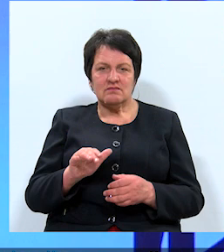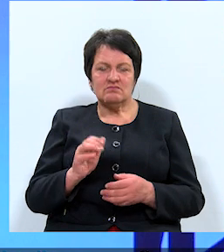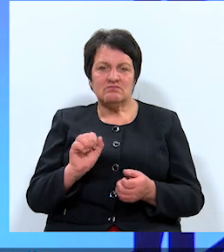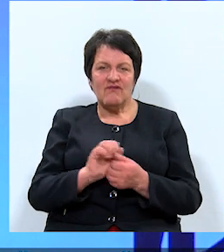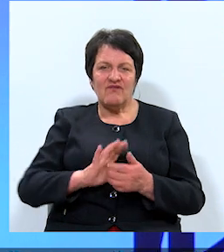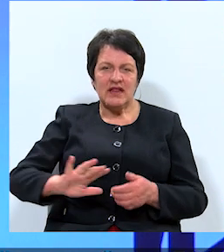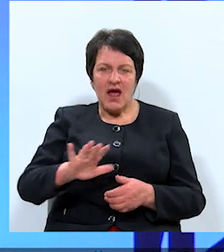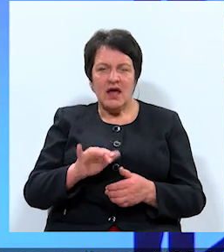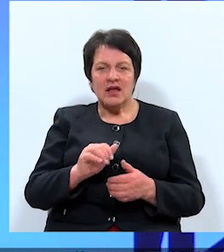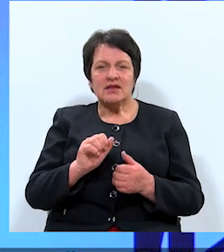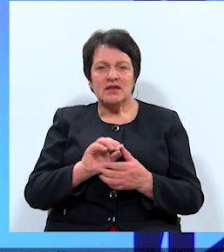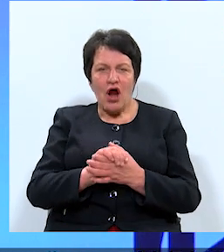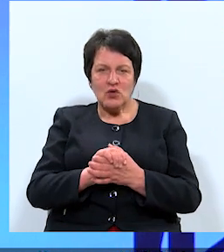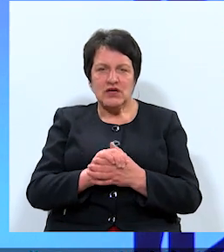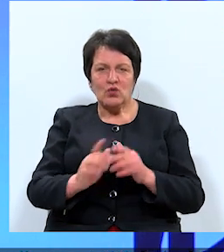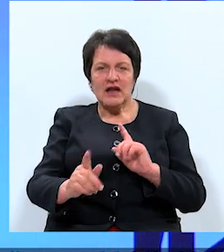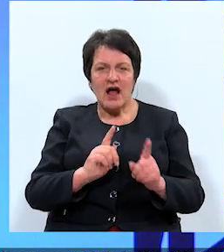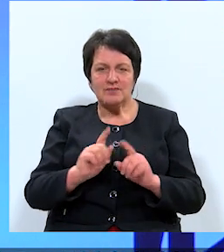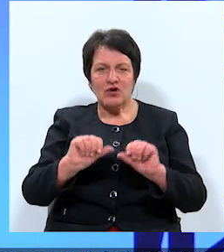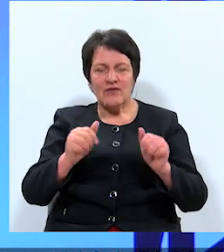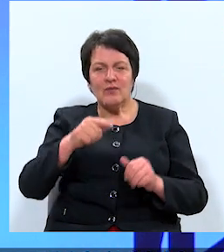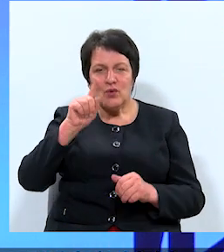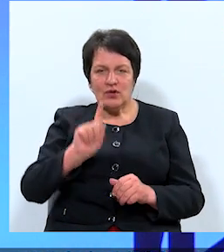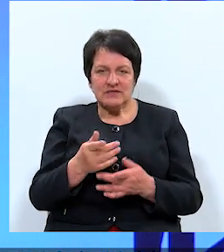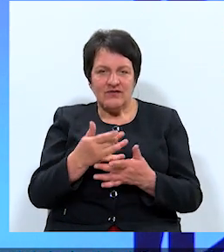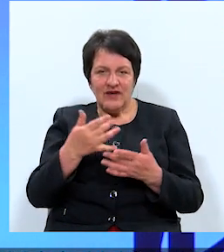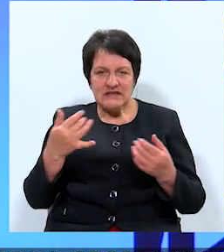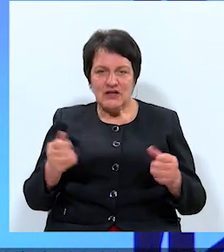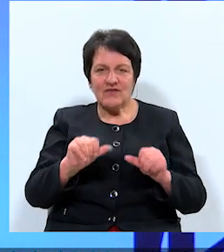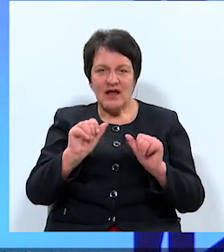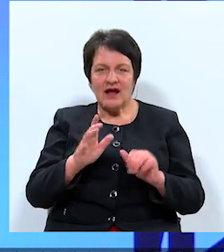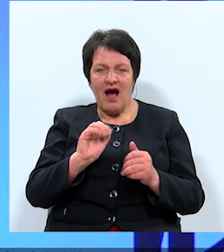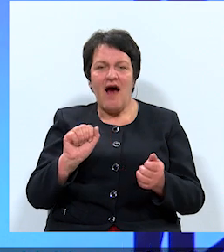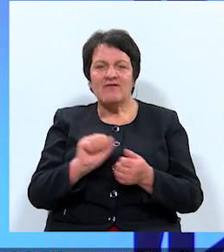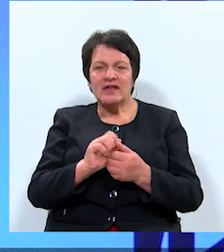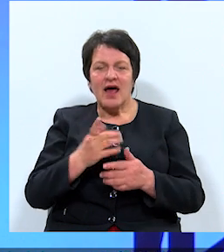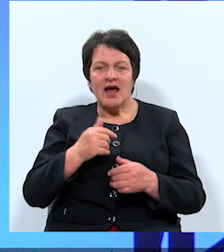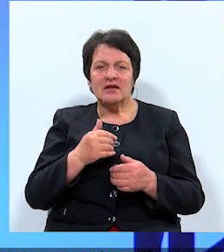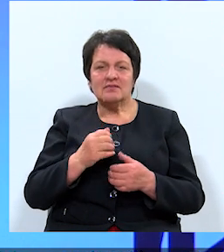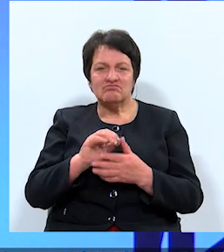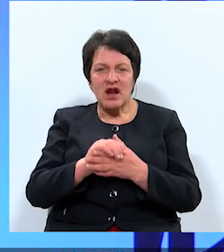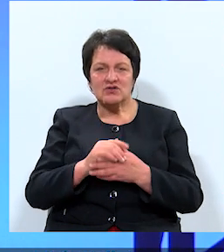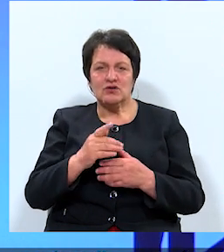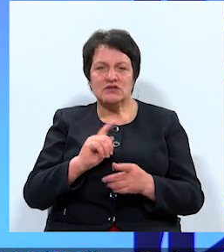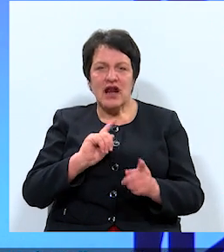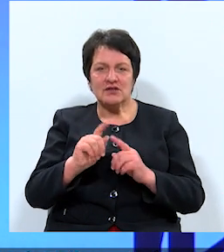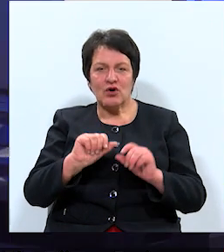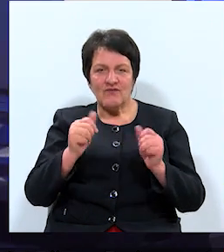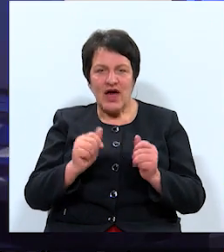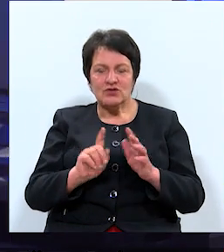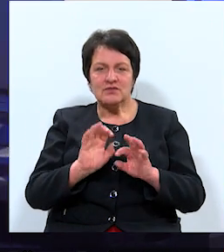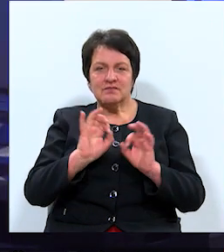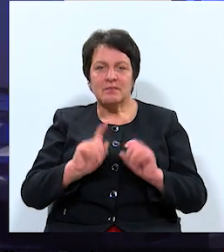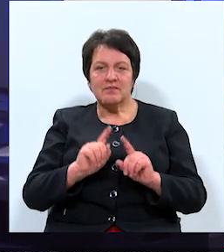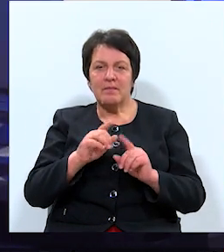transporta veidu. Protams, ir visdažādākie veidi, kā vidēji draudzīgas transporta veidus ievies pilsētas satiksmē, un